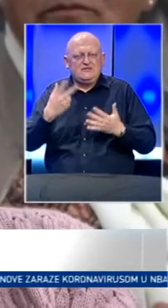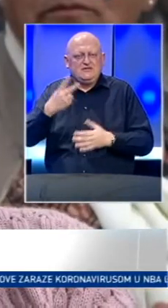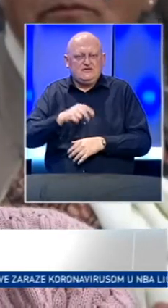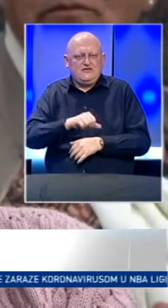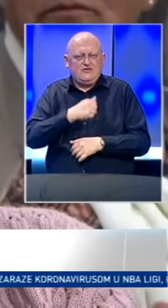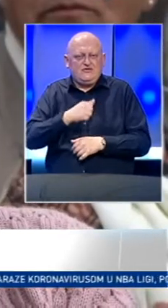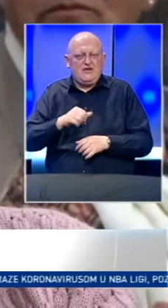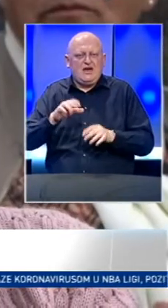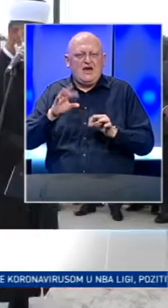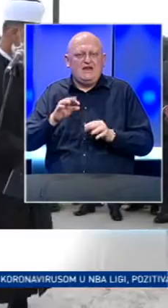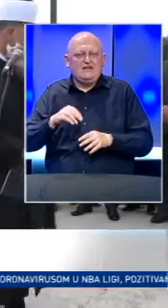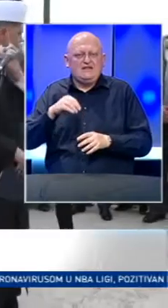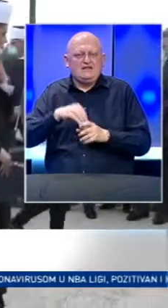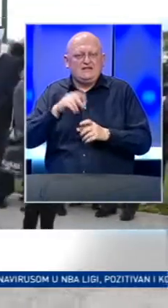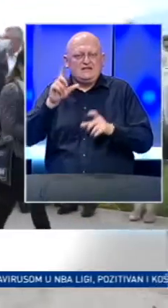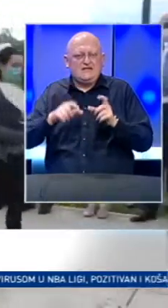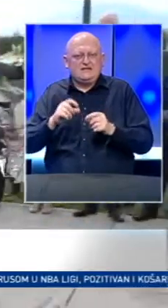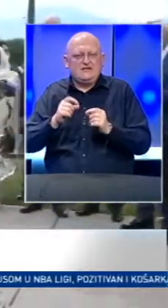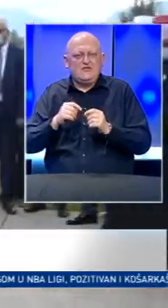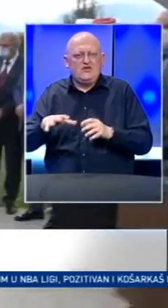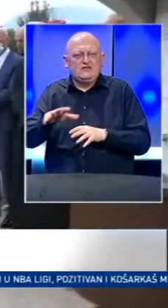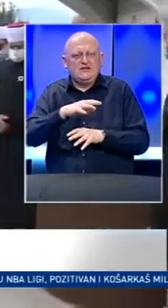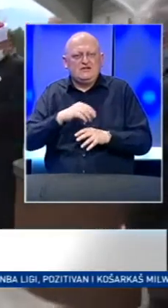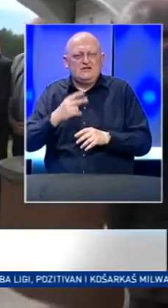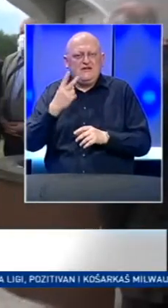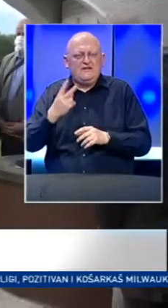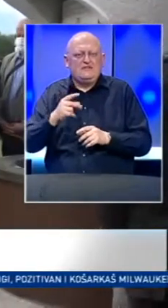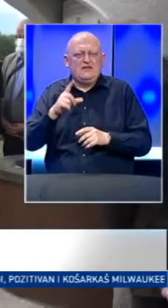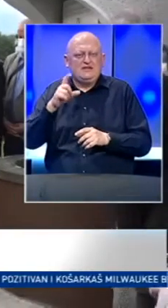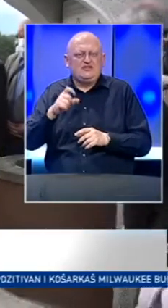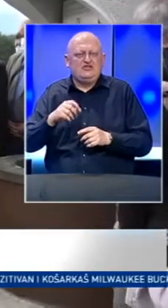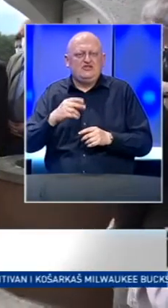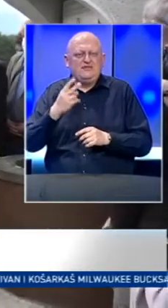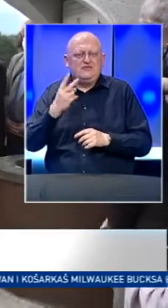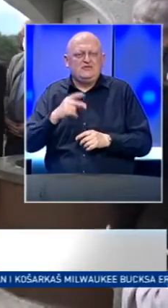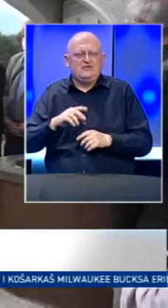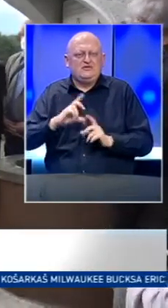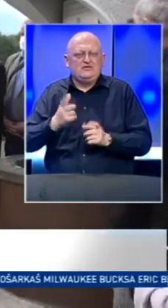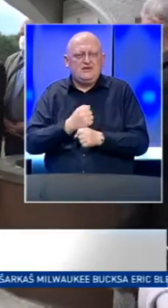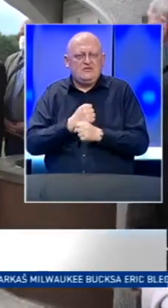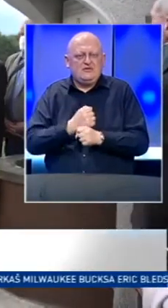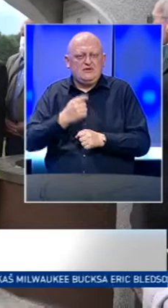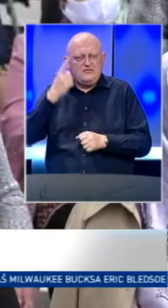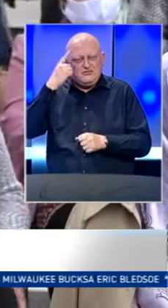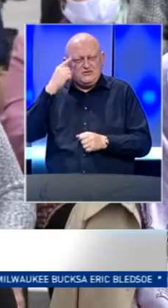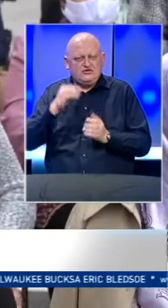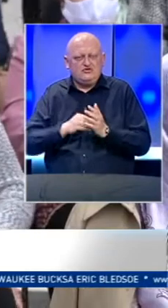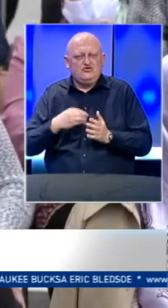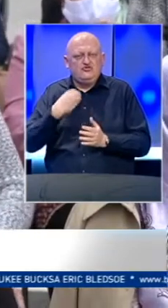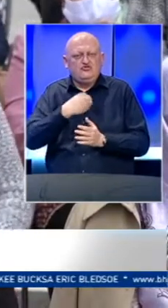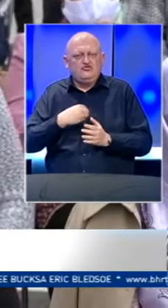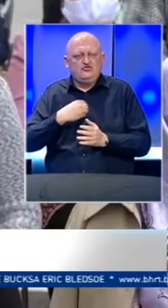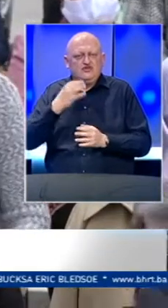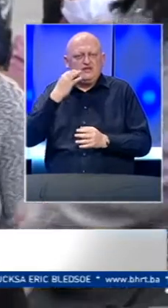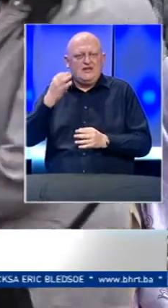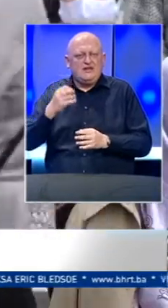82. godine, a desetci stanovnika Bugojanskih naselja Vrbanja, Crniče i Vrpeć su zarobljeni. Prisjećajući